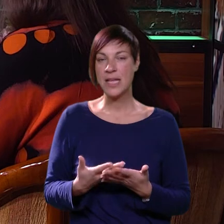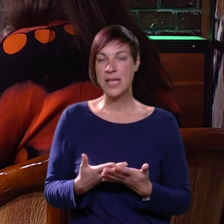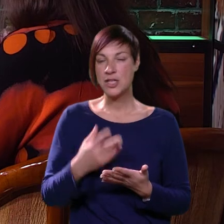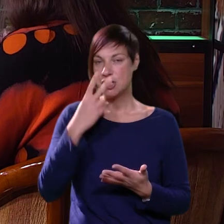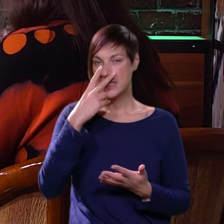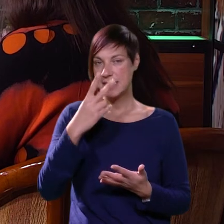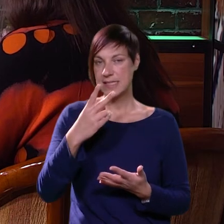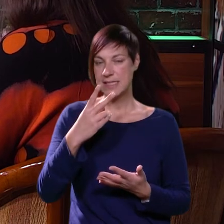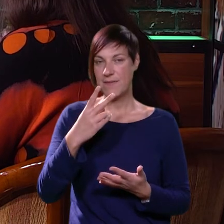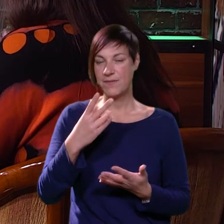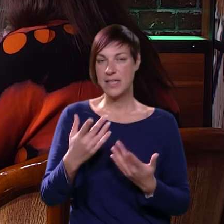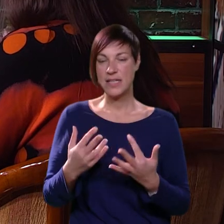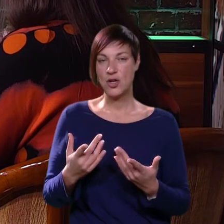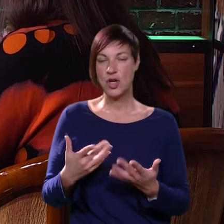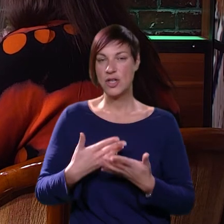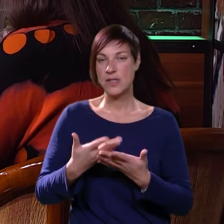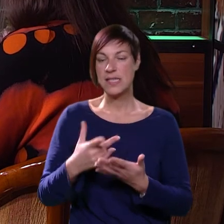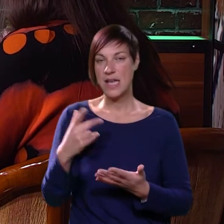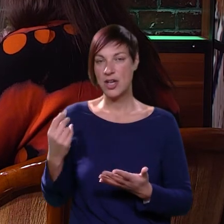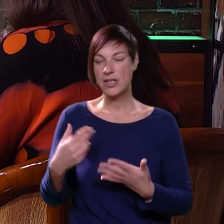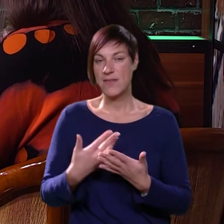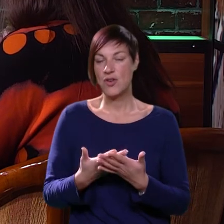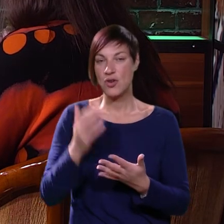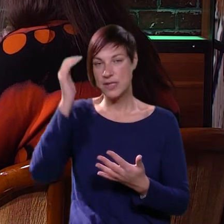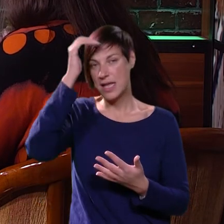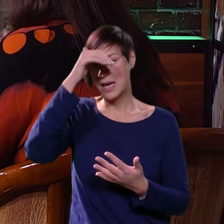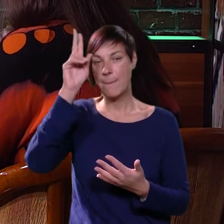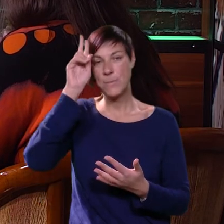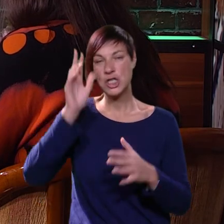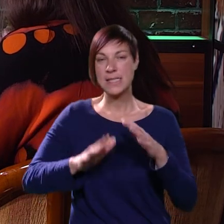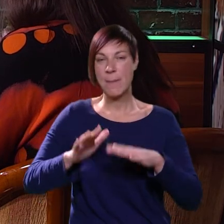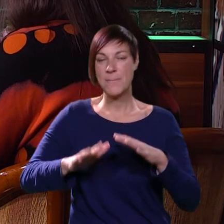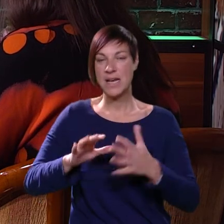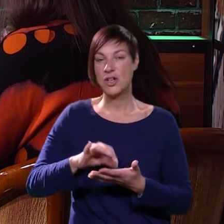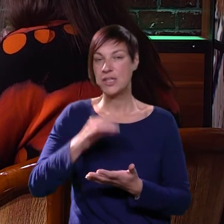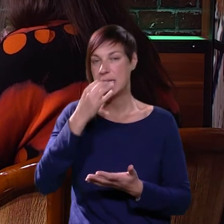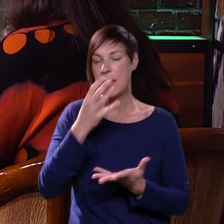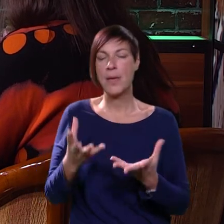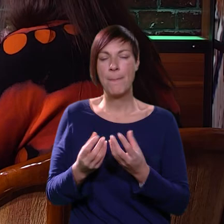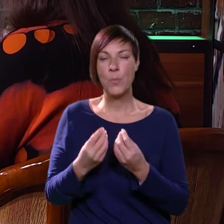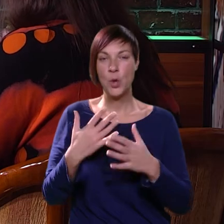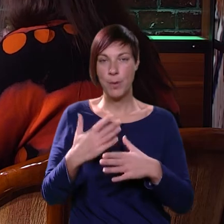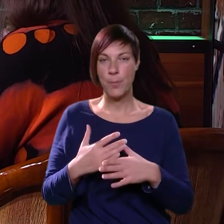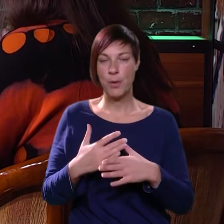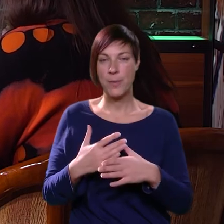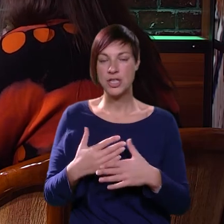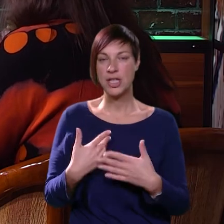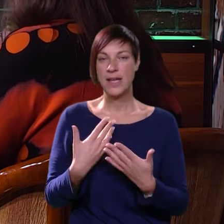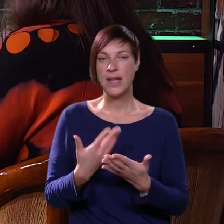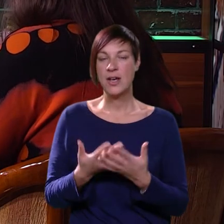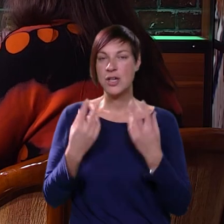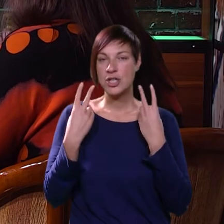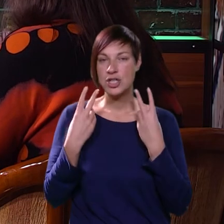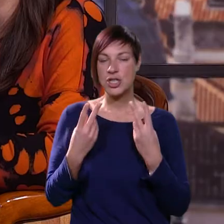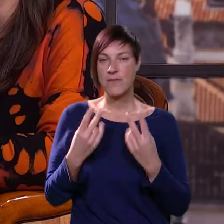znači onda se vidi koliko se dalo dnevno, koliko se dalo nočnog, može se prilagoditi terapija, mislim puno pomože. Ali